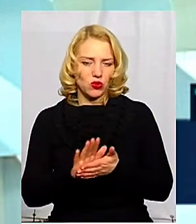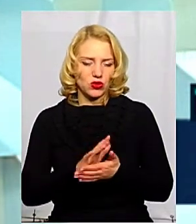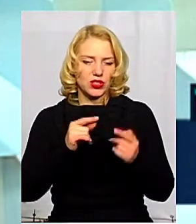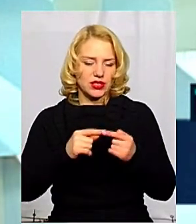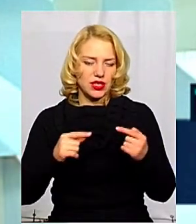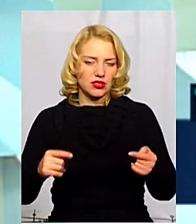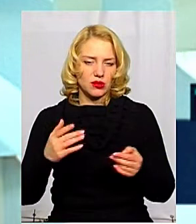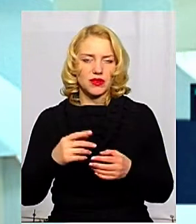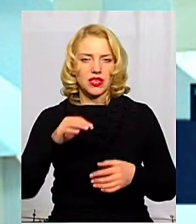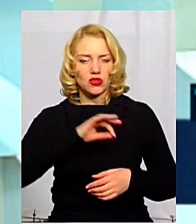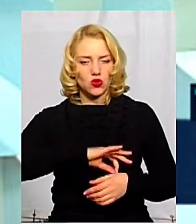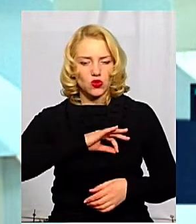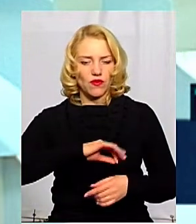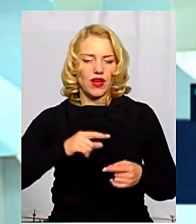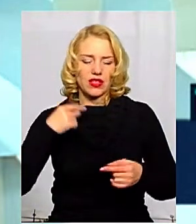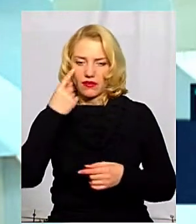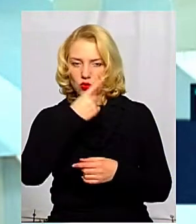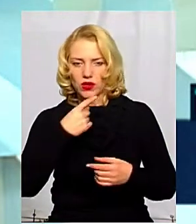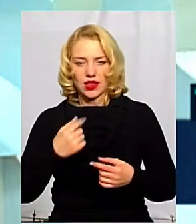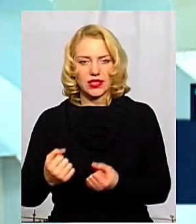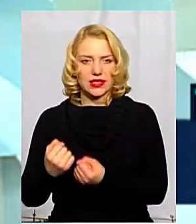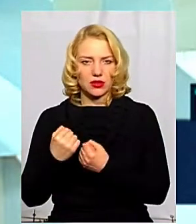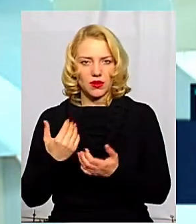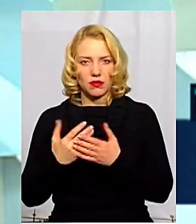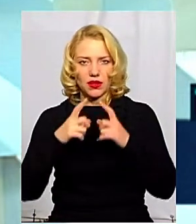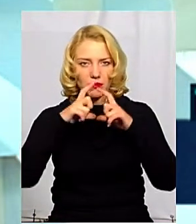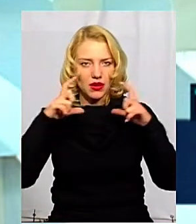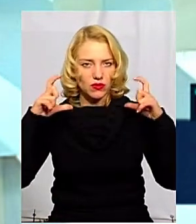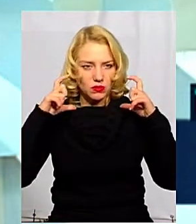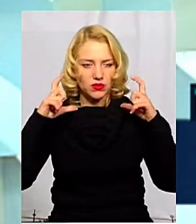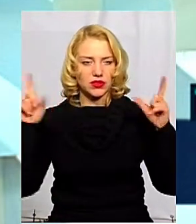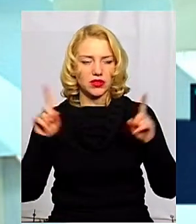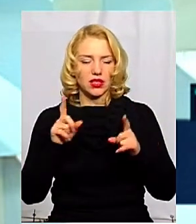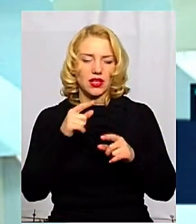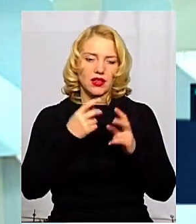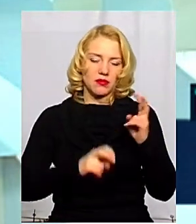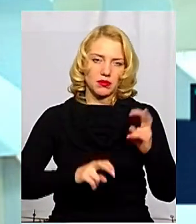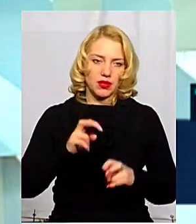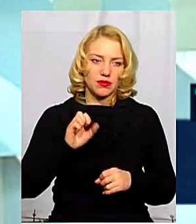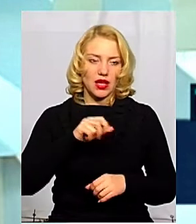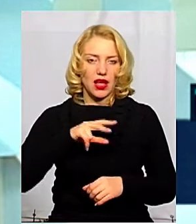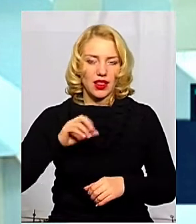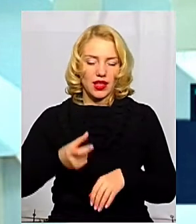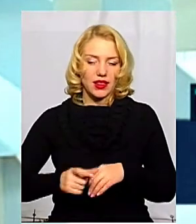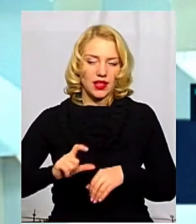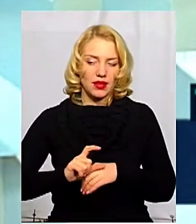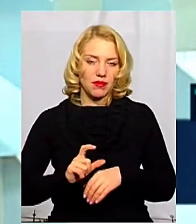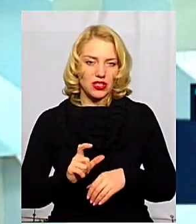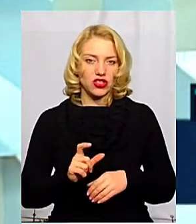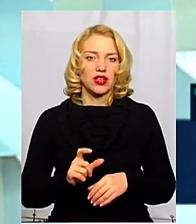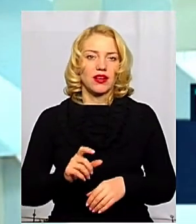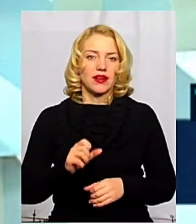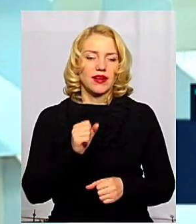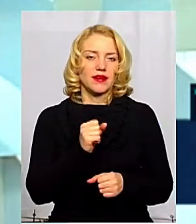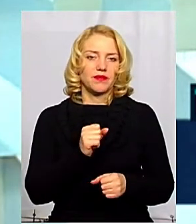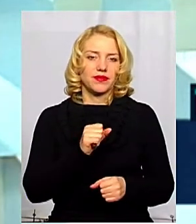індивідуальних засобів захисту, такі як марлої пов'язки, наприклад, на тих чи інших підприємствах. Але найбільш дієвим